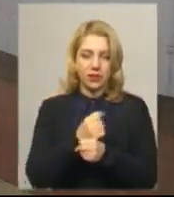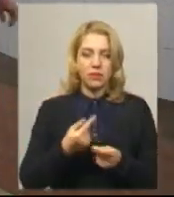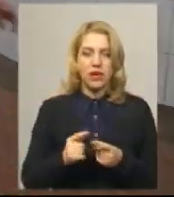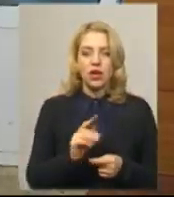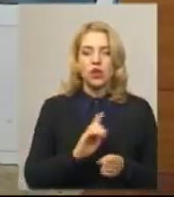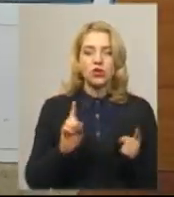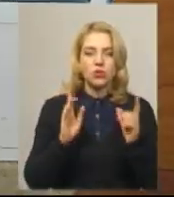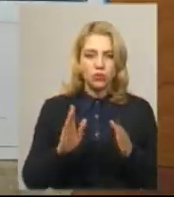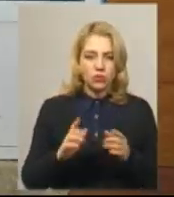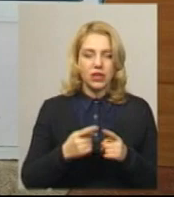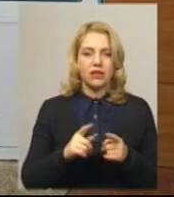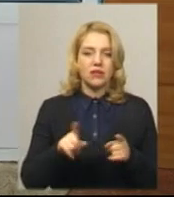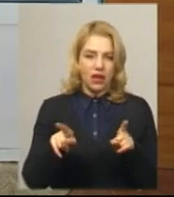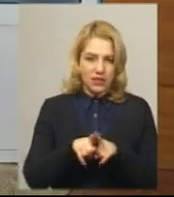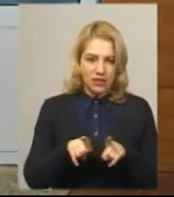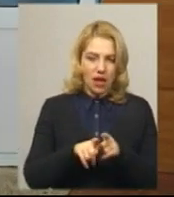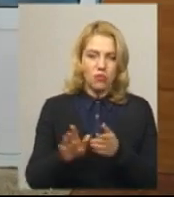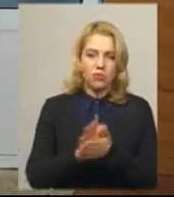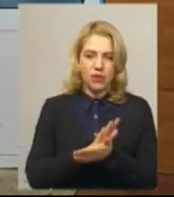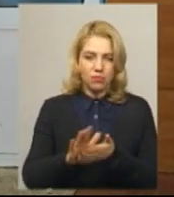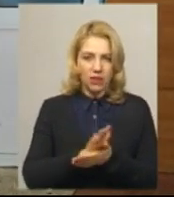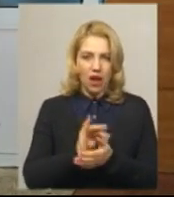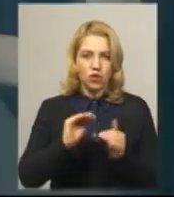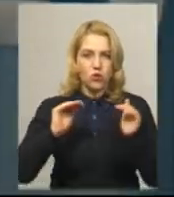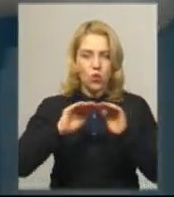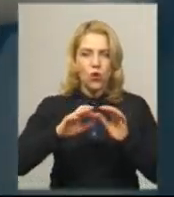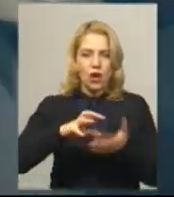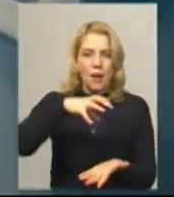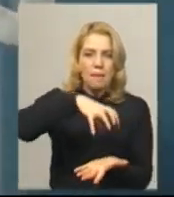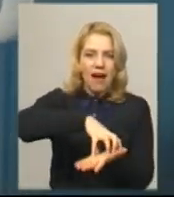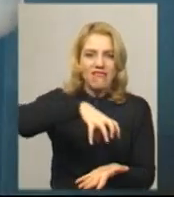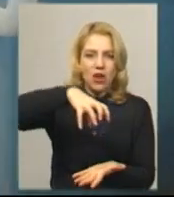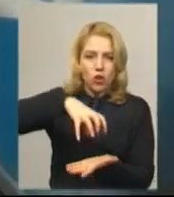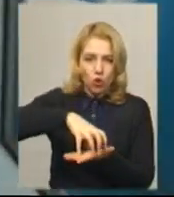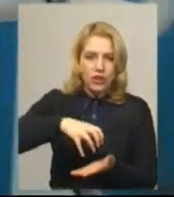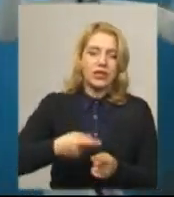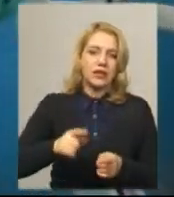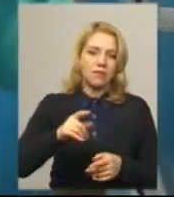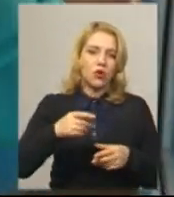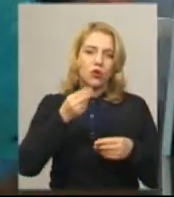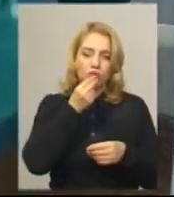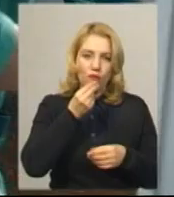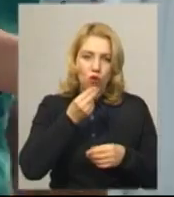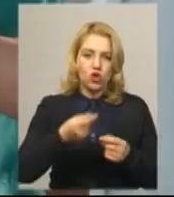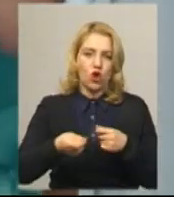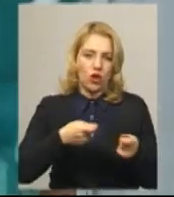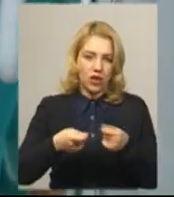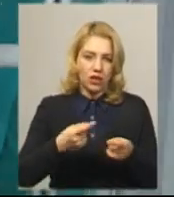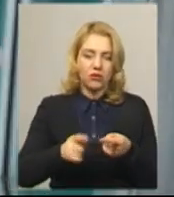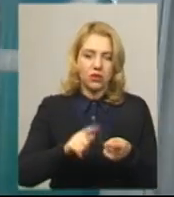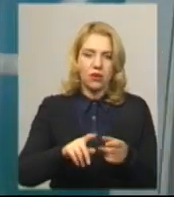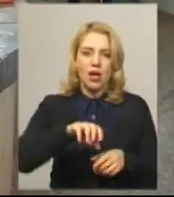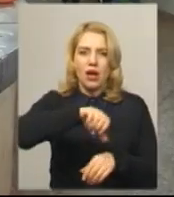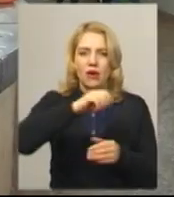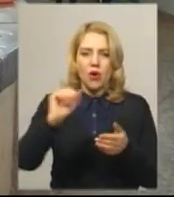карантину, проводять прибирання із дезінфекторами у павільйонах та на вулицях продовольчого ринку, каже прибиральниця Надія. Притирають ручки дверей, прилавки,